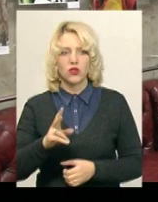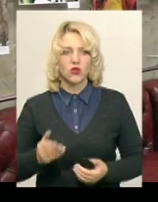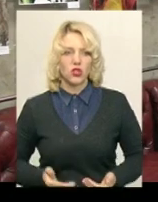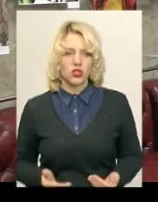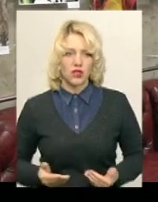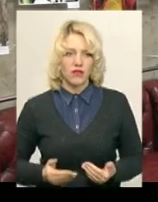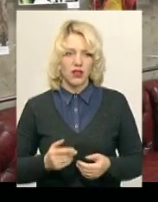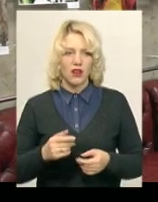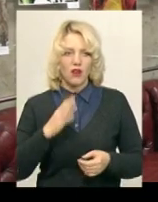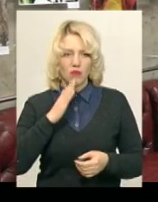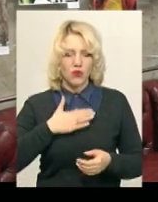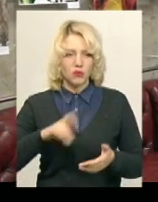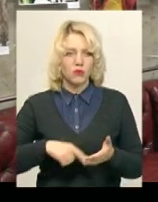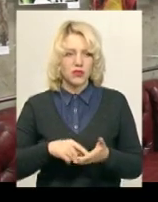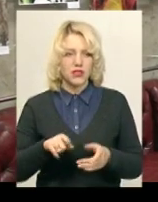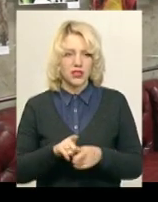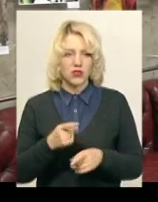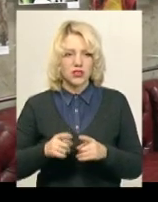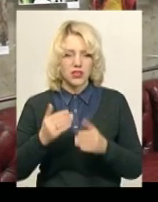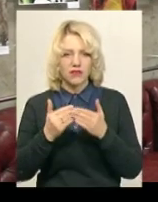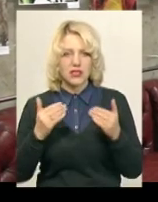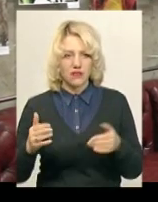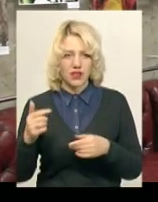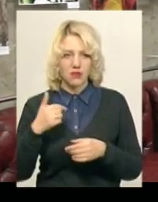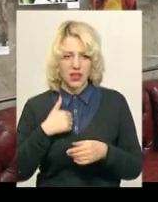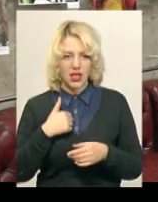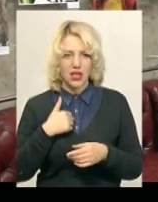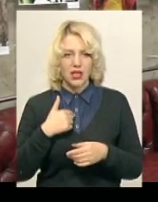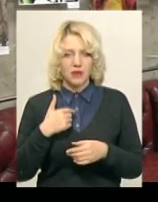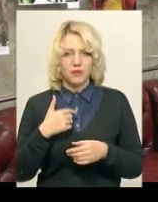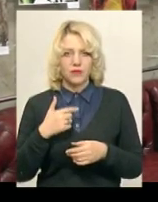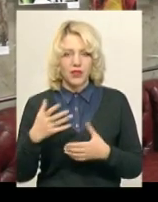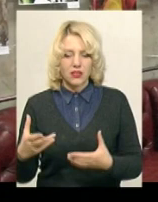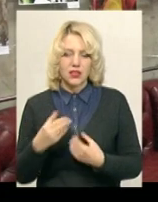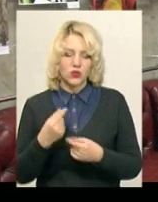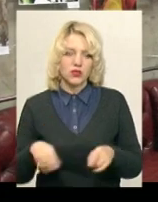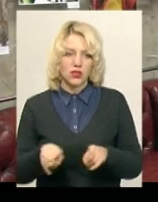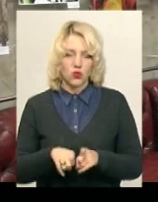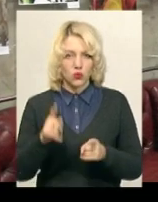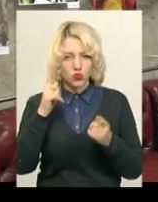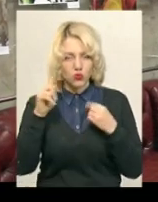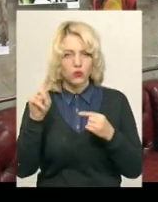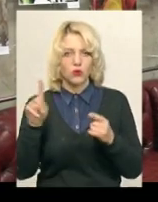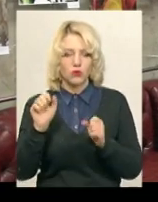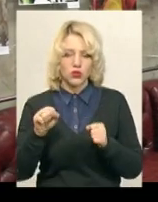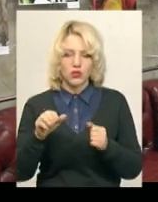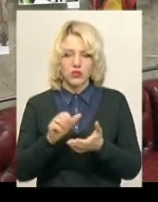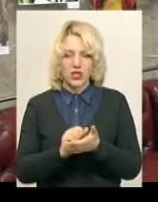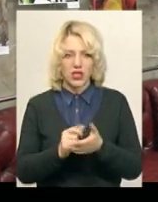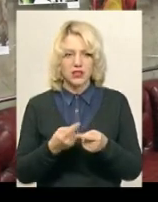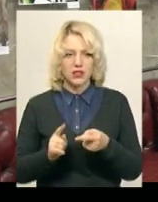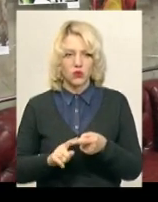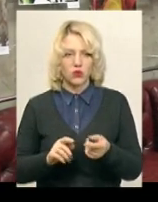моєму місті. Також навіть ця виставка мене надихнула на одну думку, можливо, теж зайнятися цим